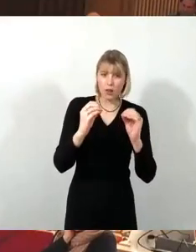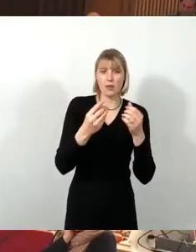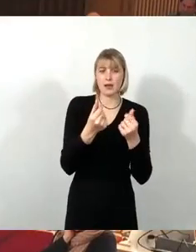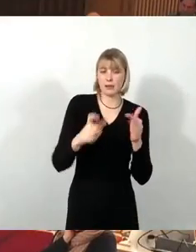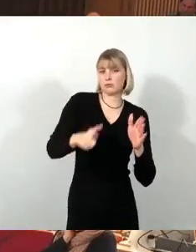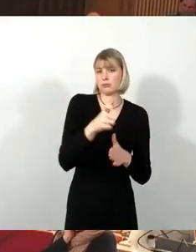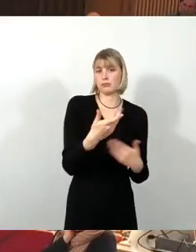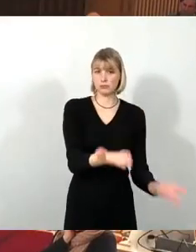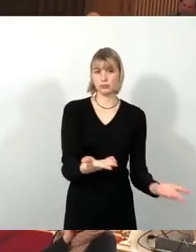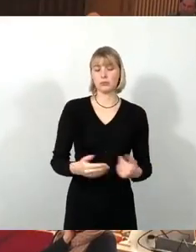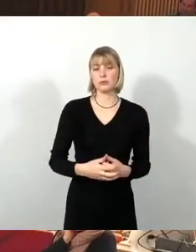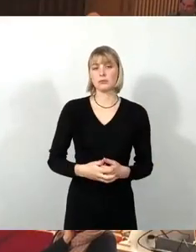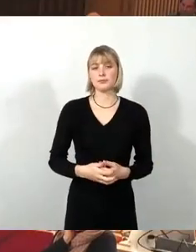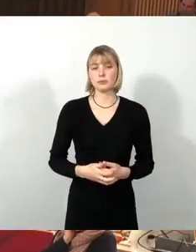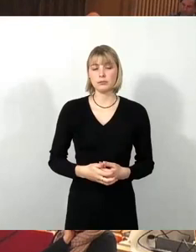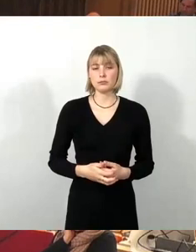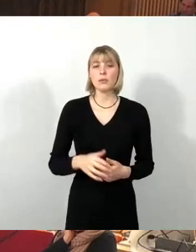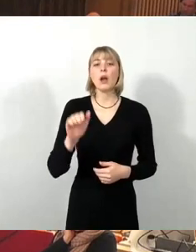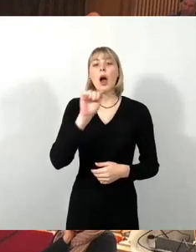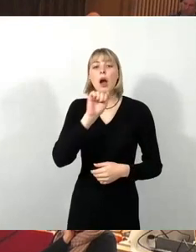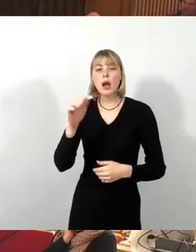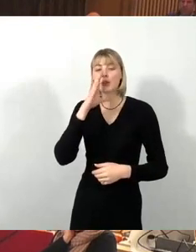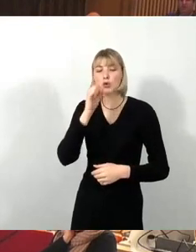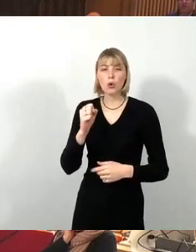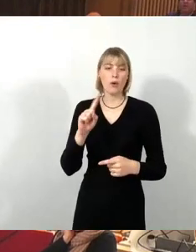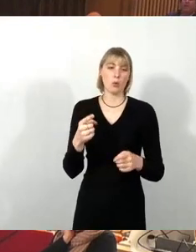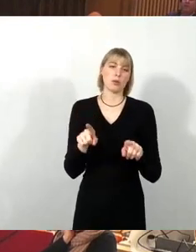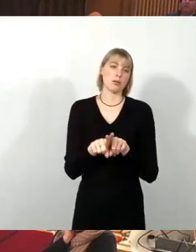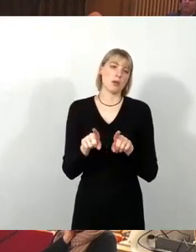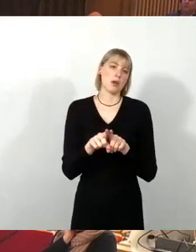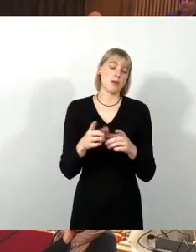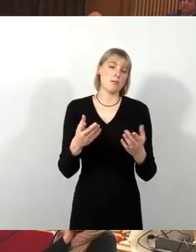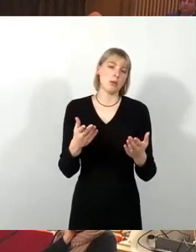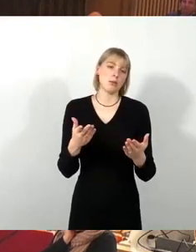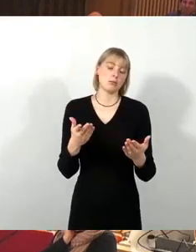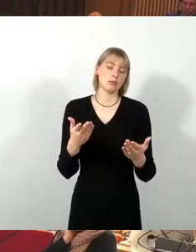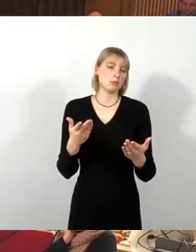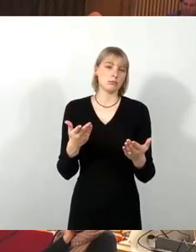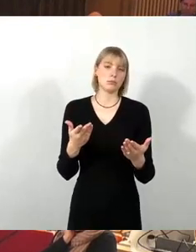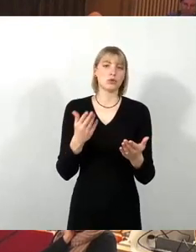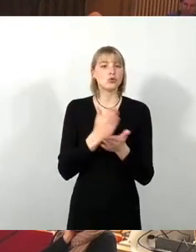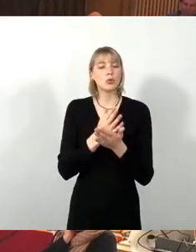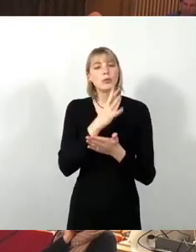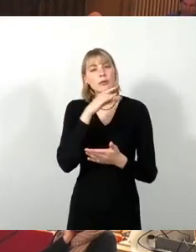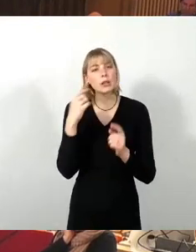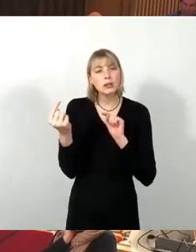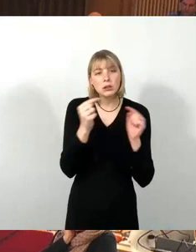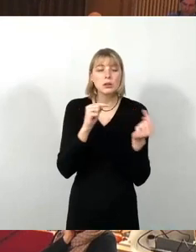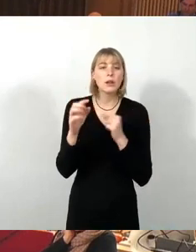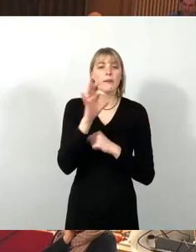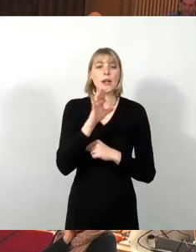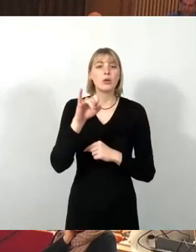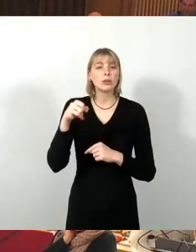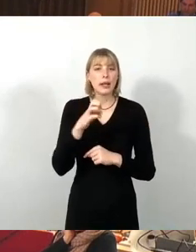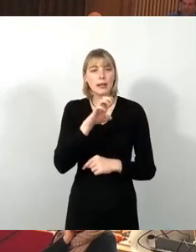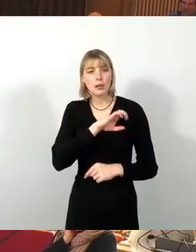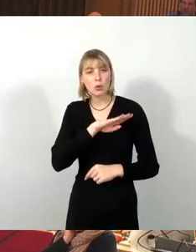Akazienhof, ganz ehrlich, beim Akazienhof habe ich mir, wir haben es schon diskutiert, Kollegin Fiusyene, wir haben im